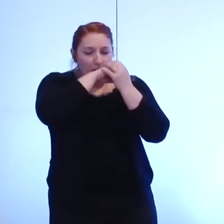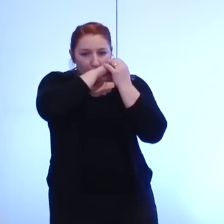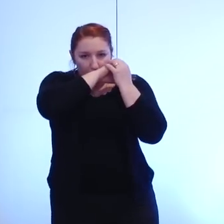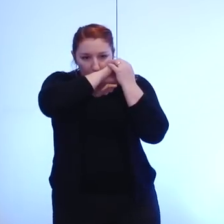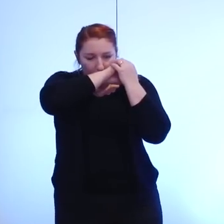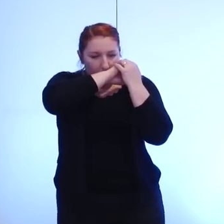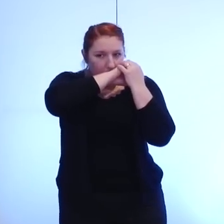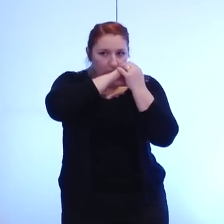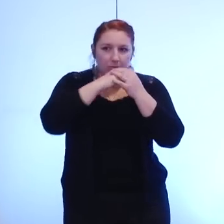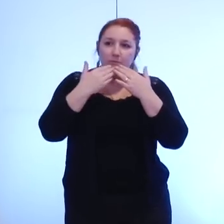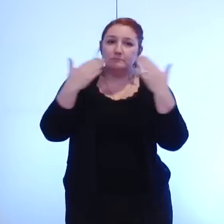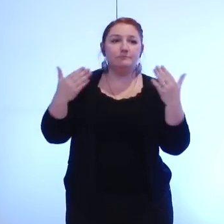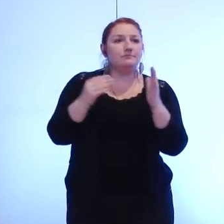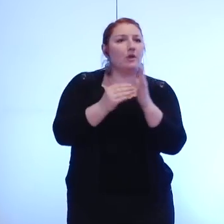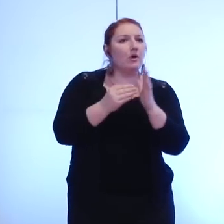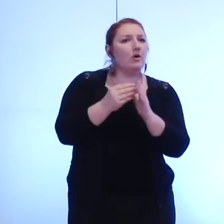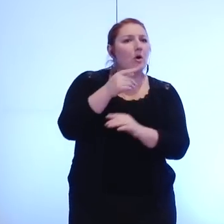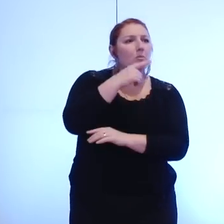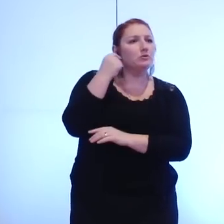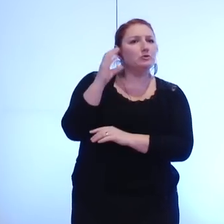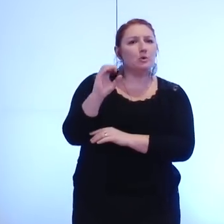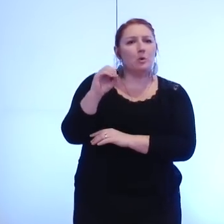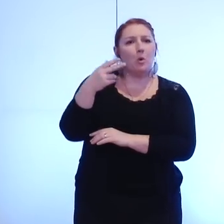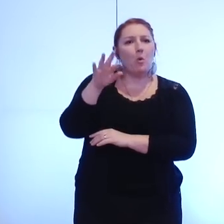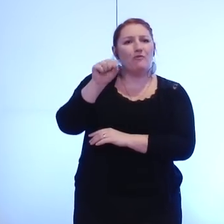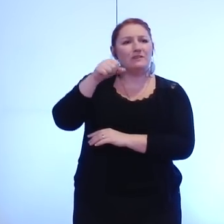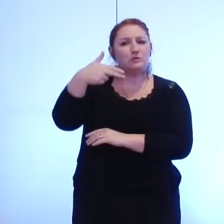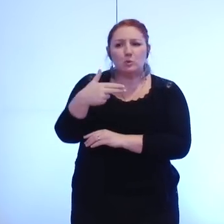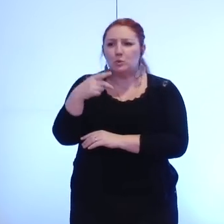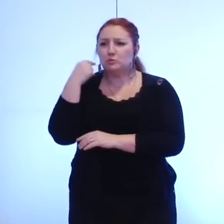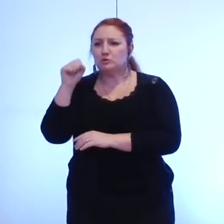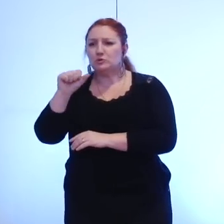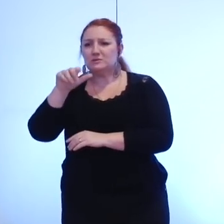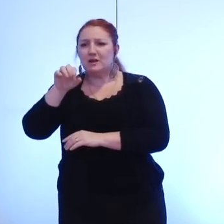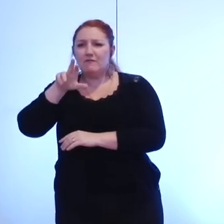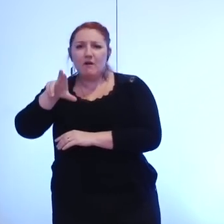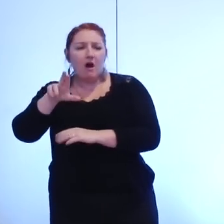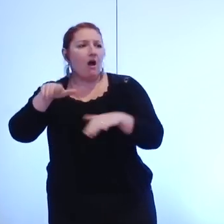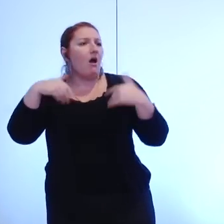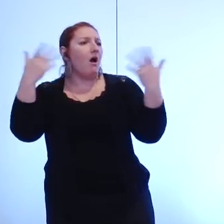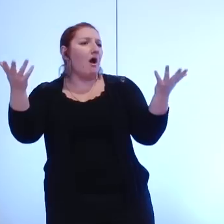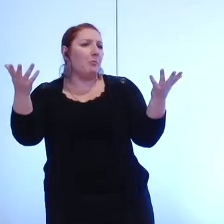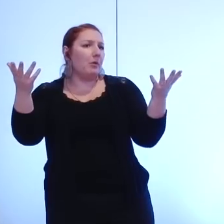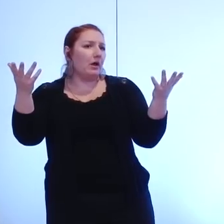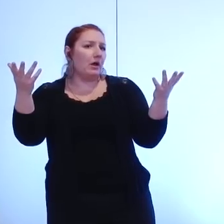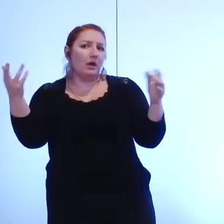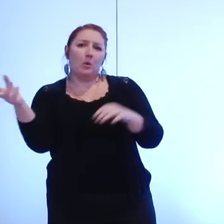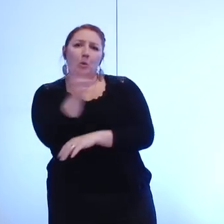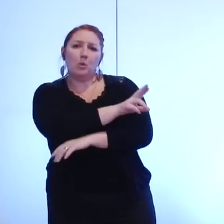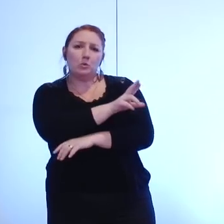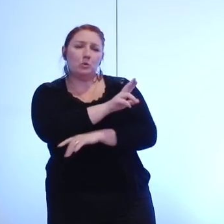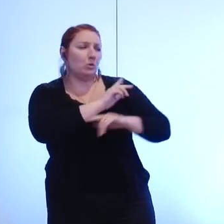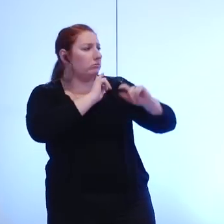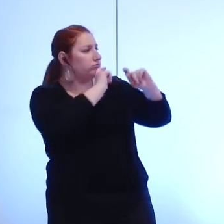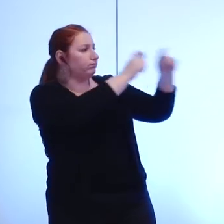j'ai encore la prise de parole de Alan Confesson Jérôme Safar et après je vous propose de redonner la parole